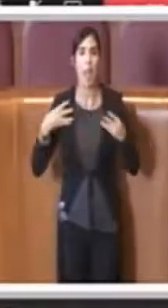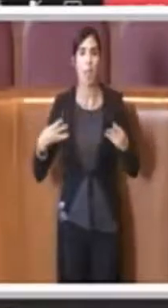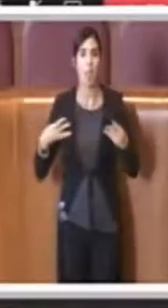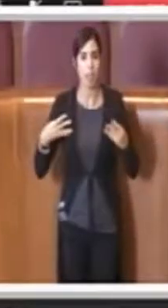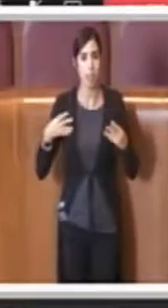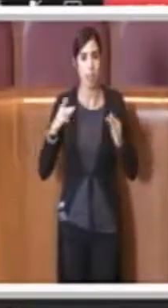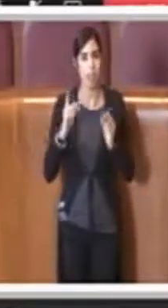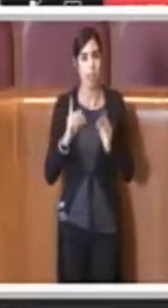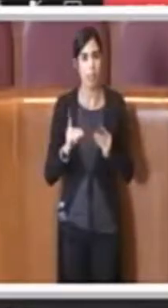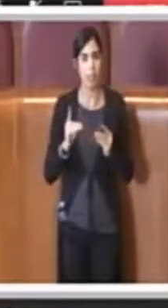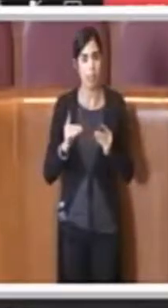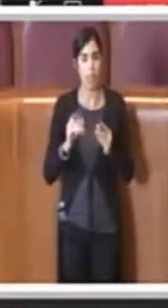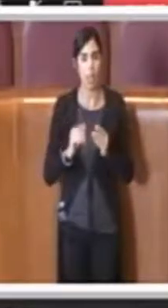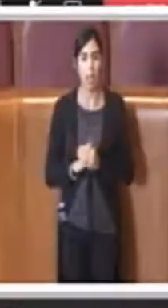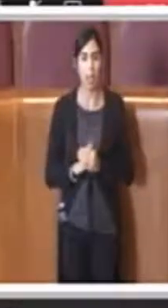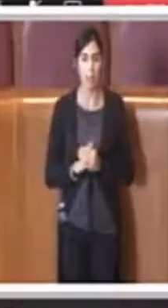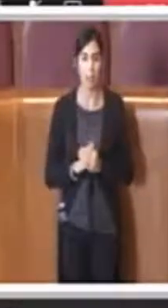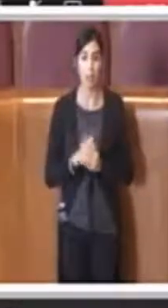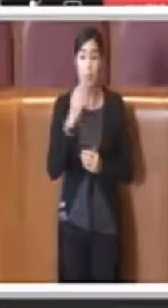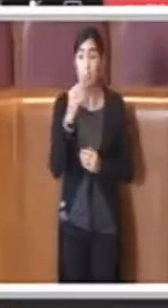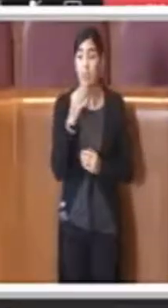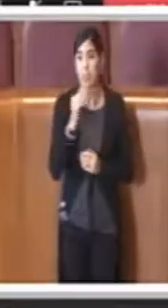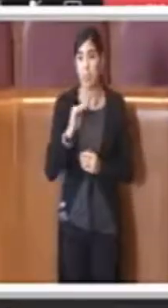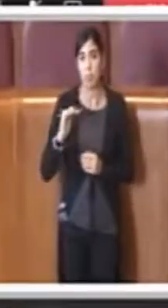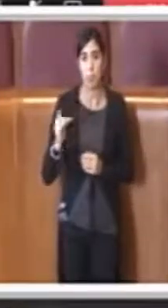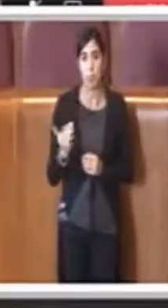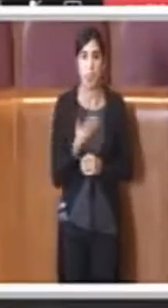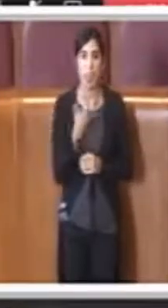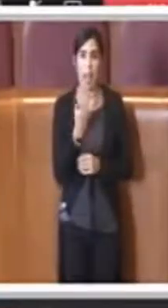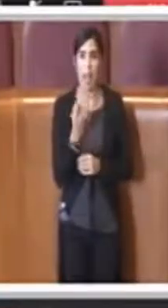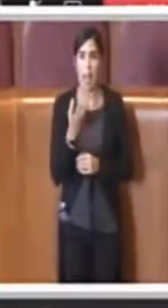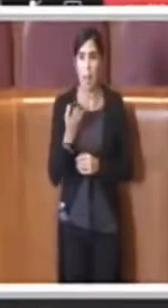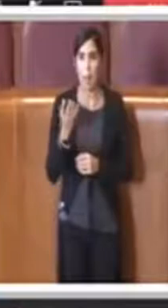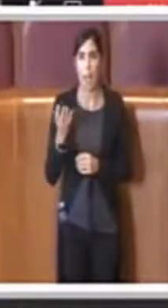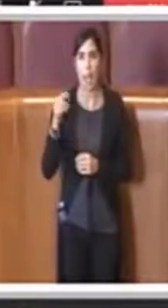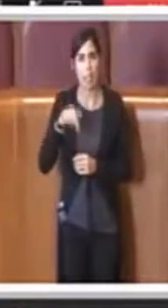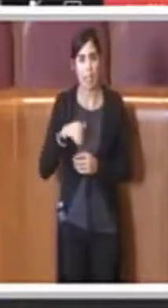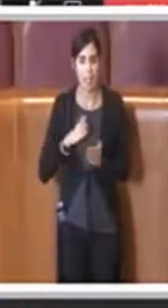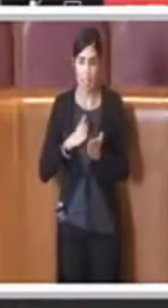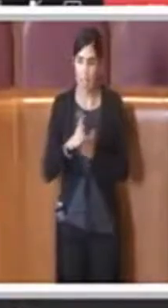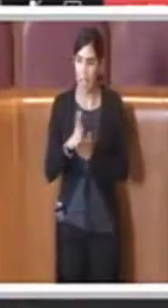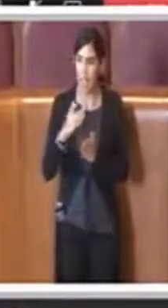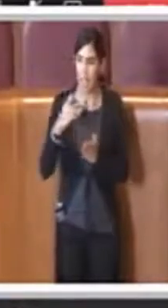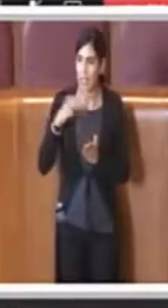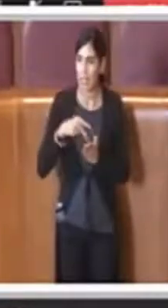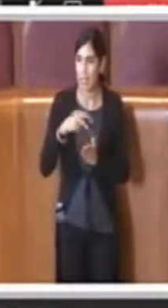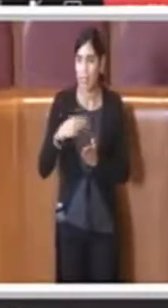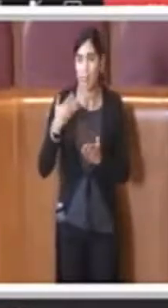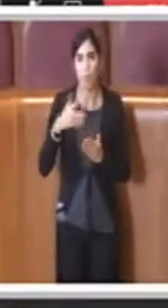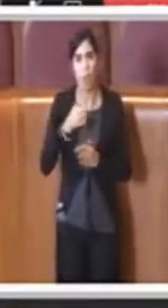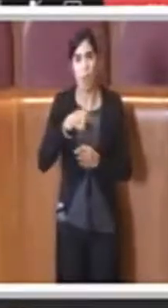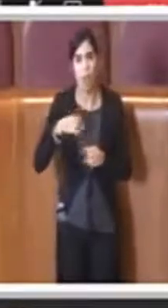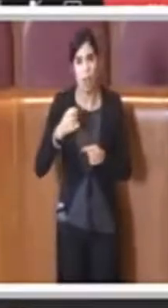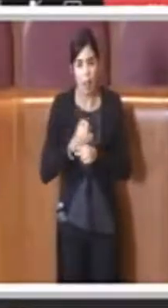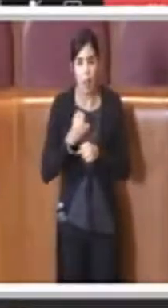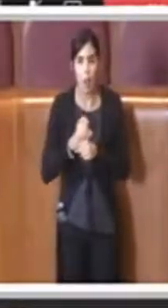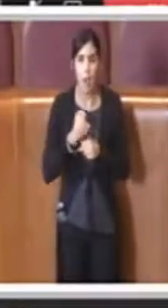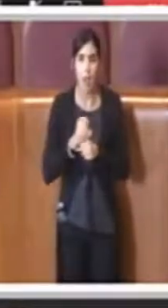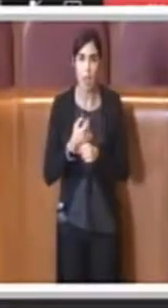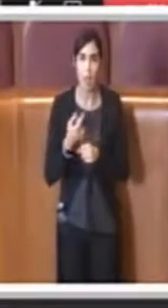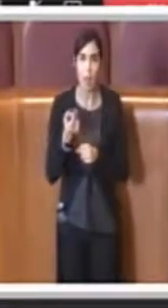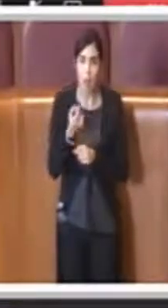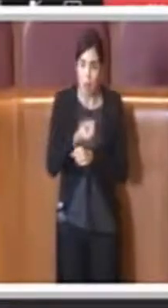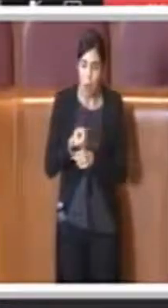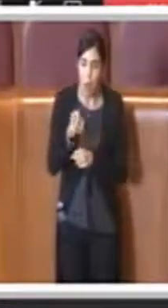gli elementi in questi anni su cui si è lavorato un tassella alla volta